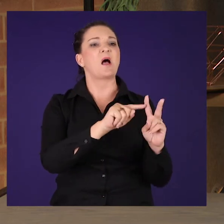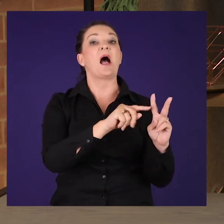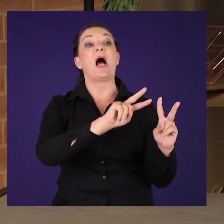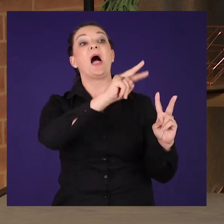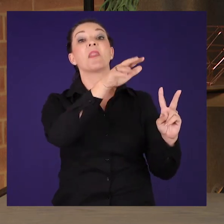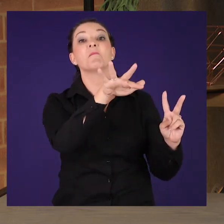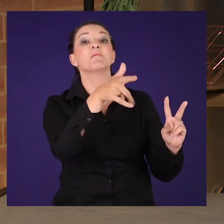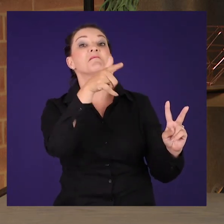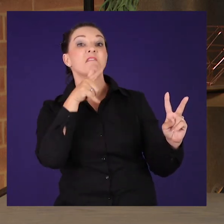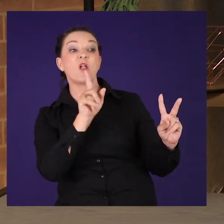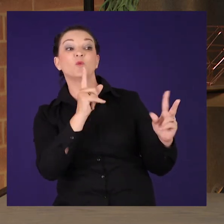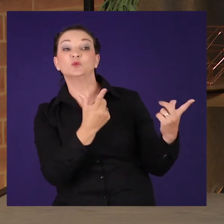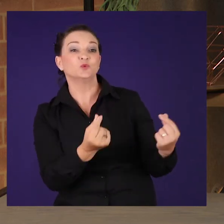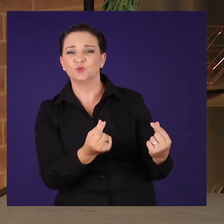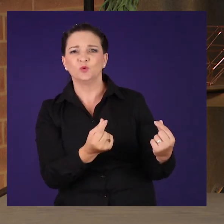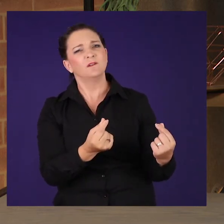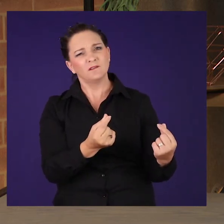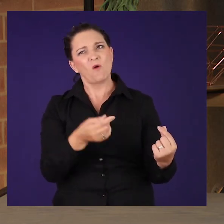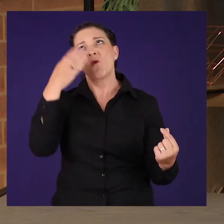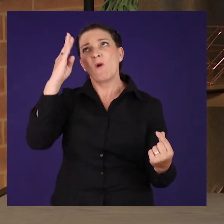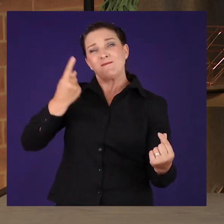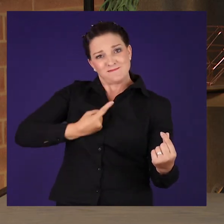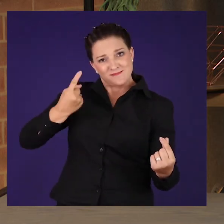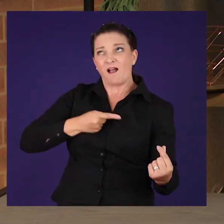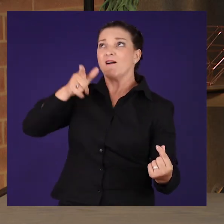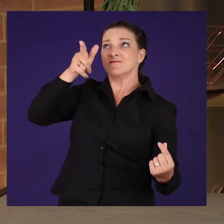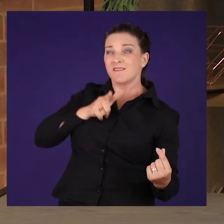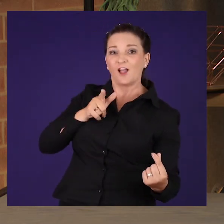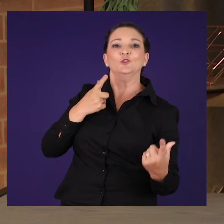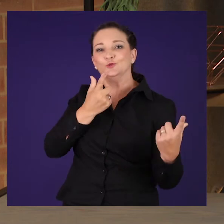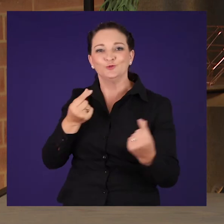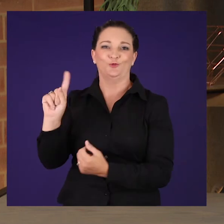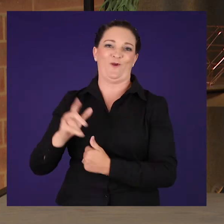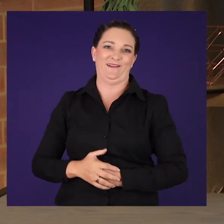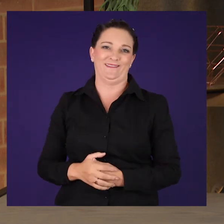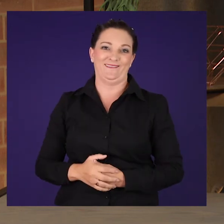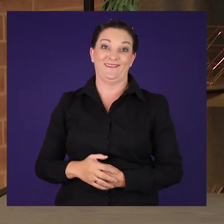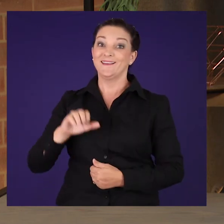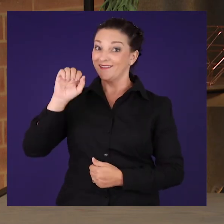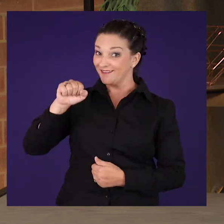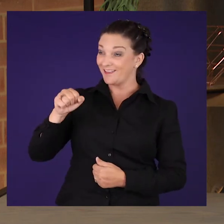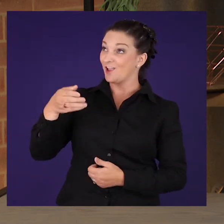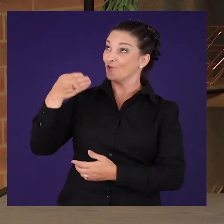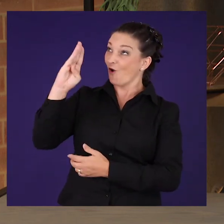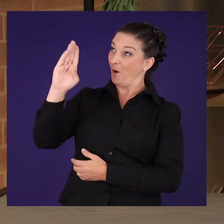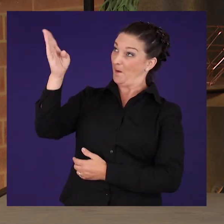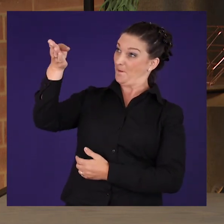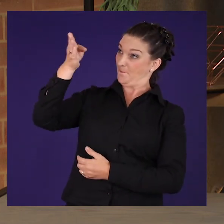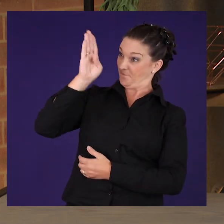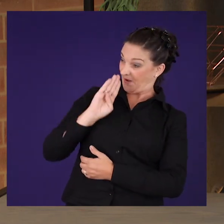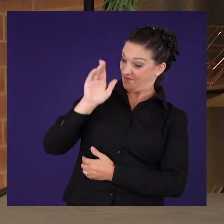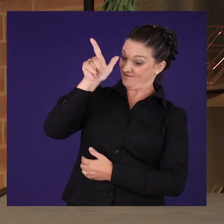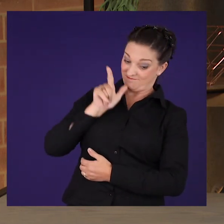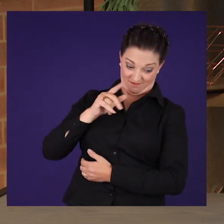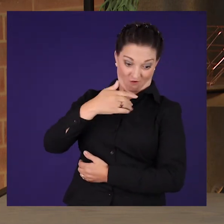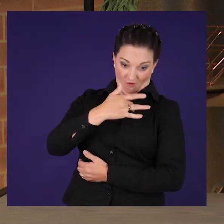ons levens is nie. Want God praat self met ons. Wat wel gebeur is nadat God reeds in jou hart die